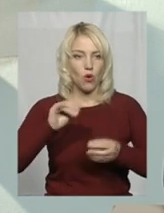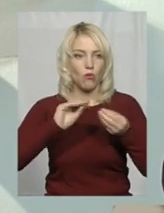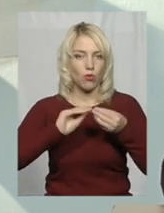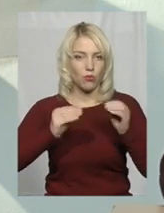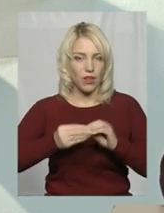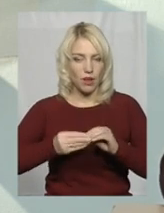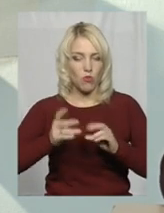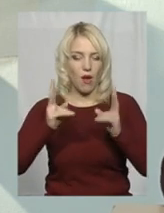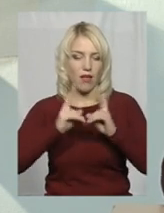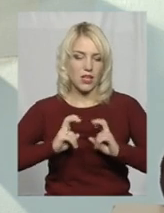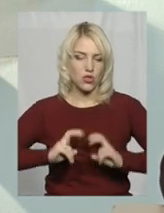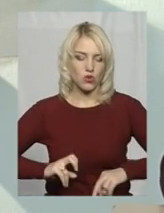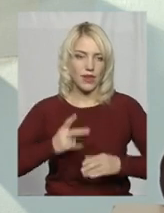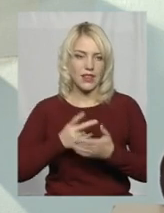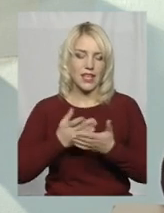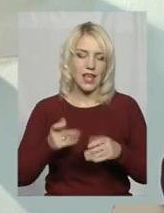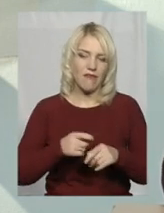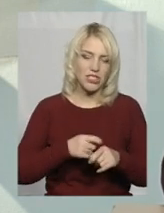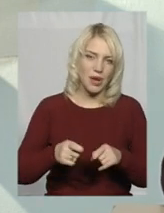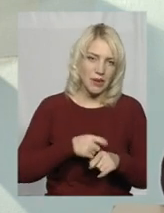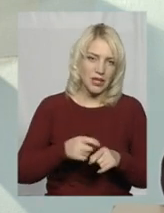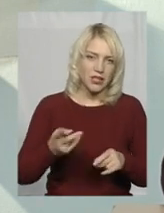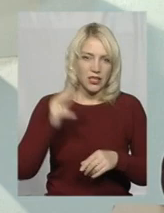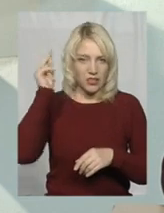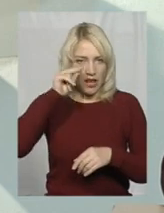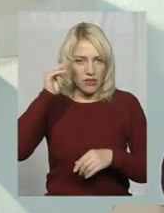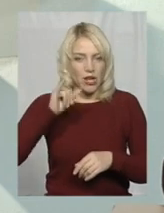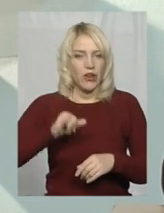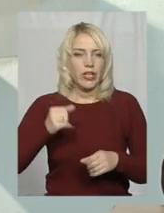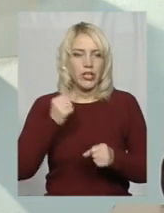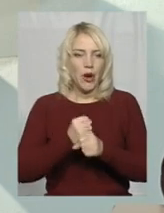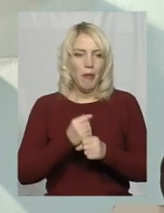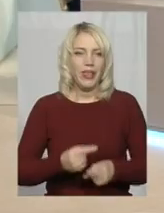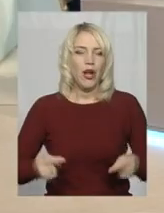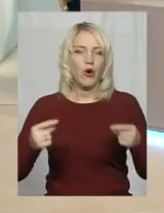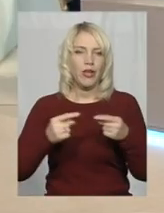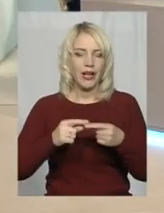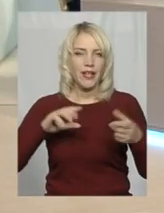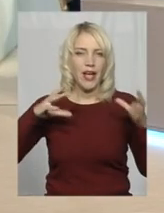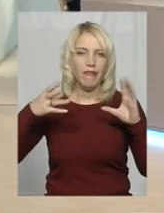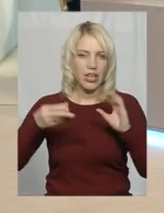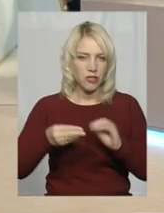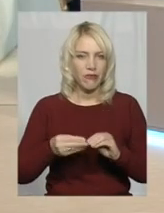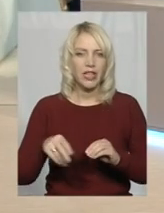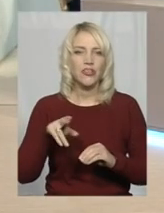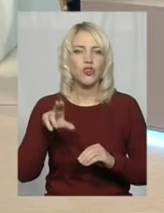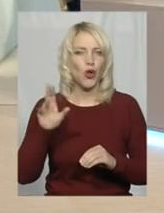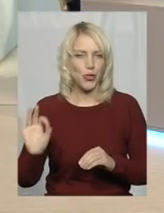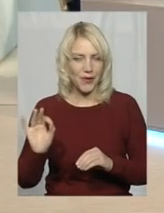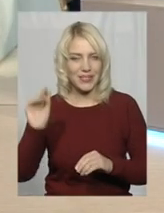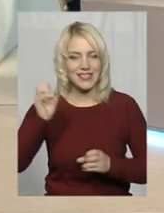аналізувати явище, матеріал, який вони навчають, і зробити конкретні висновки. Щодо